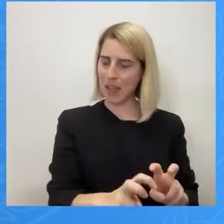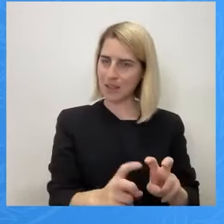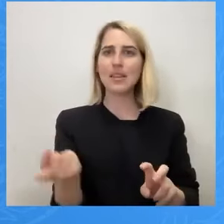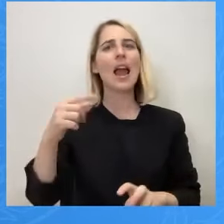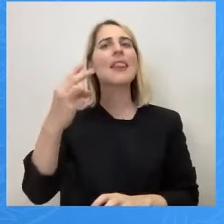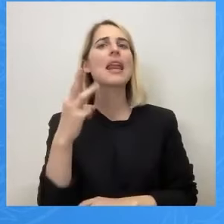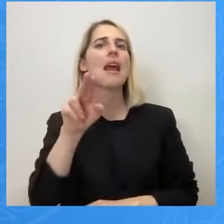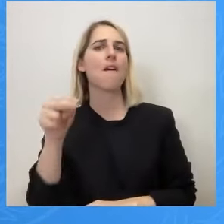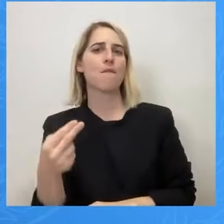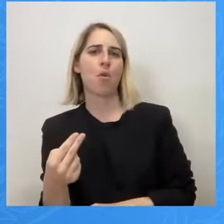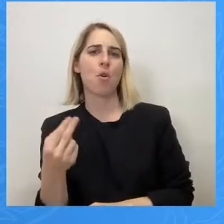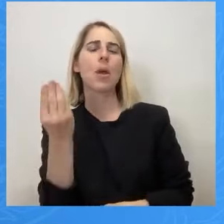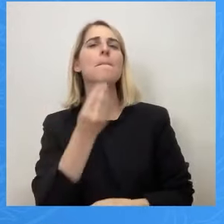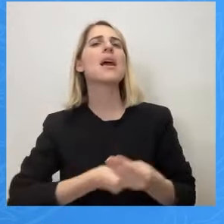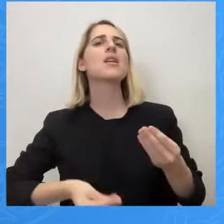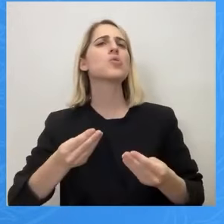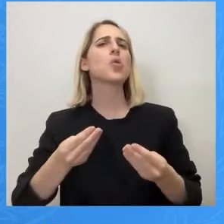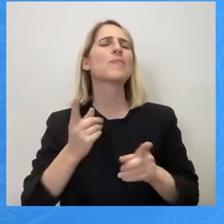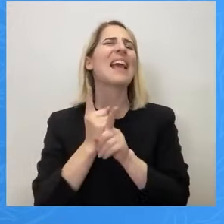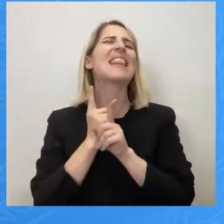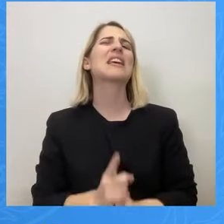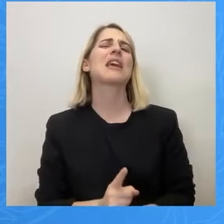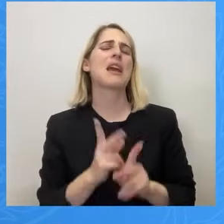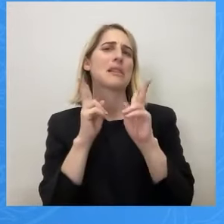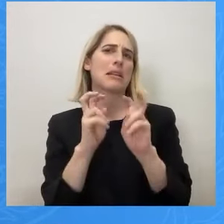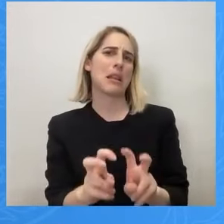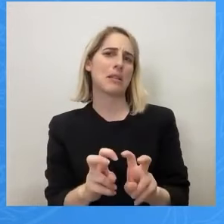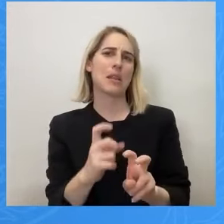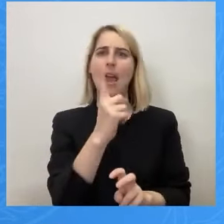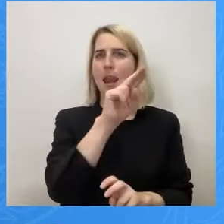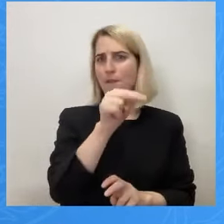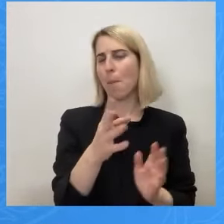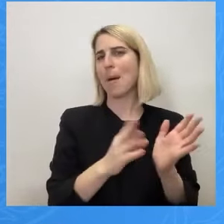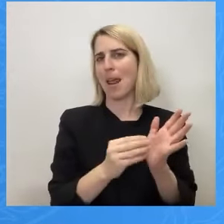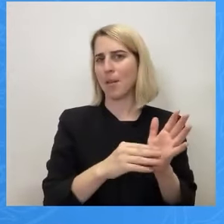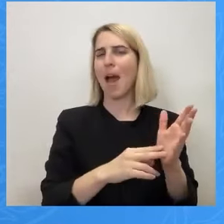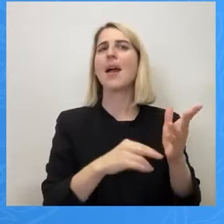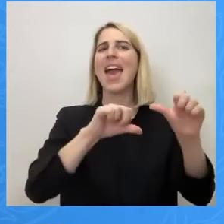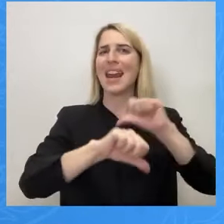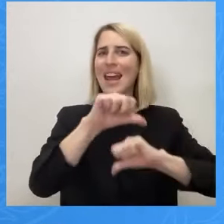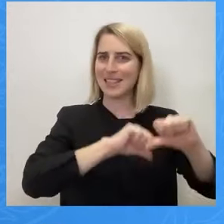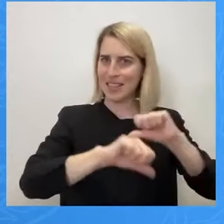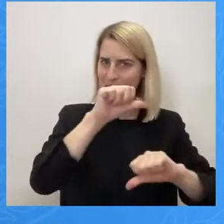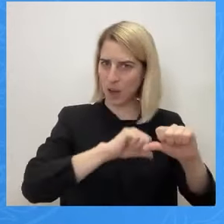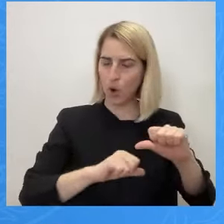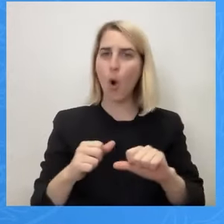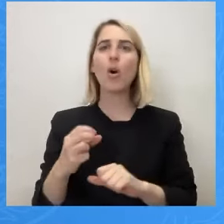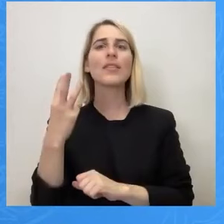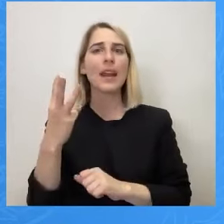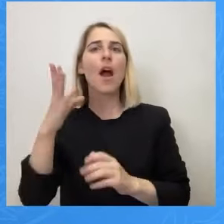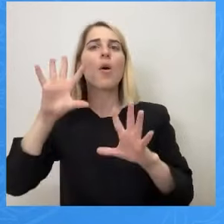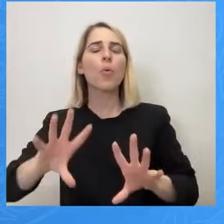εξεζητημένες. Ένα ευρώ για παραπεπτικό εργαστριακό, τρία ευρώ για παραπεπτικό απεικονιστικό. Λοιπόν,